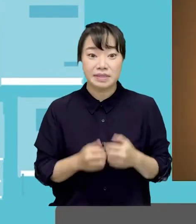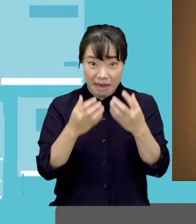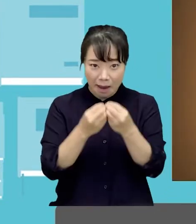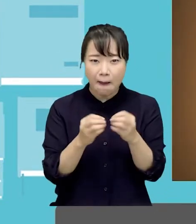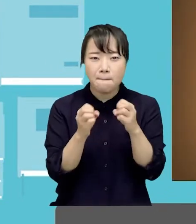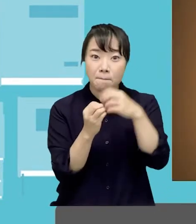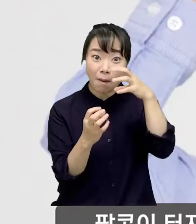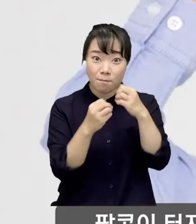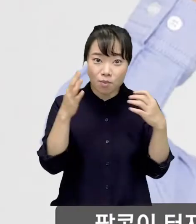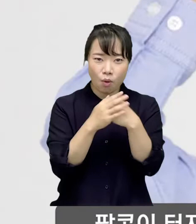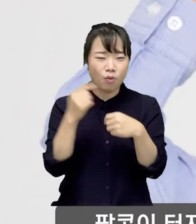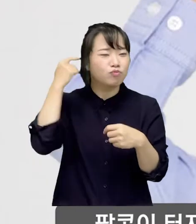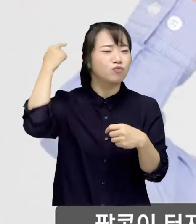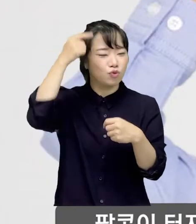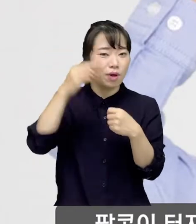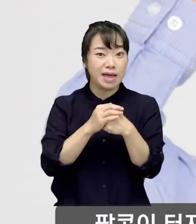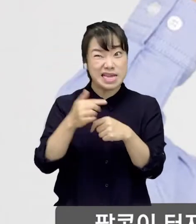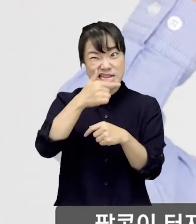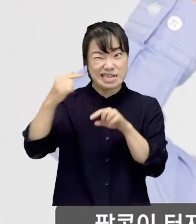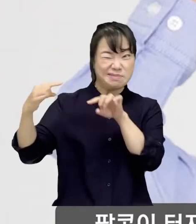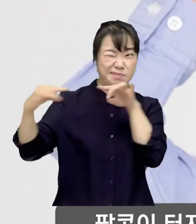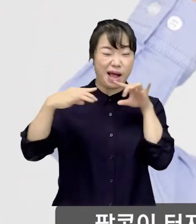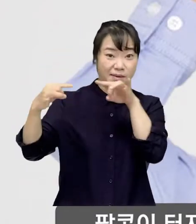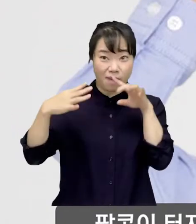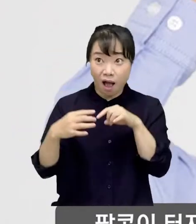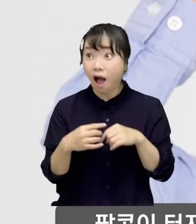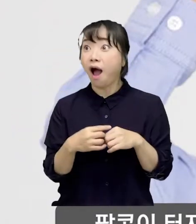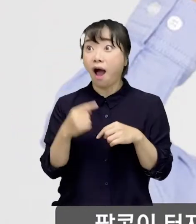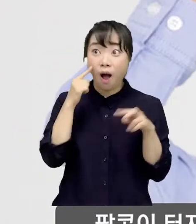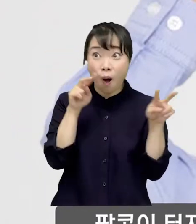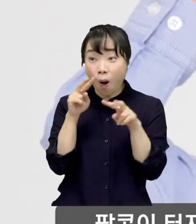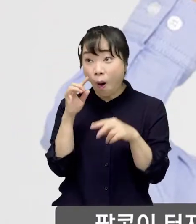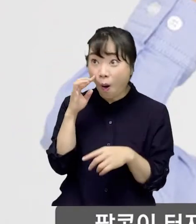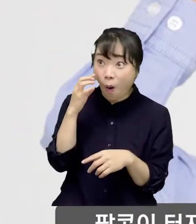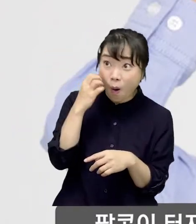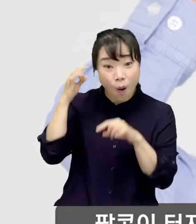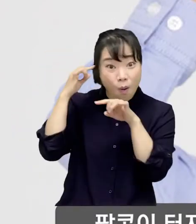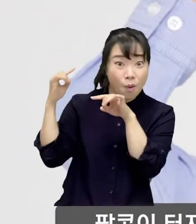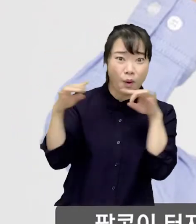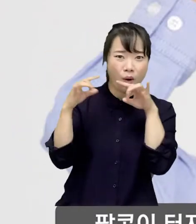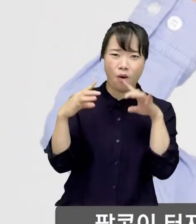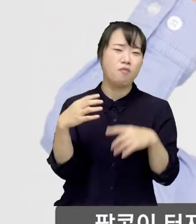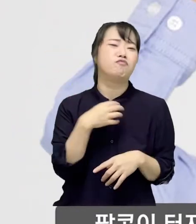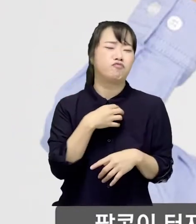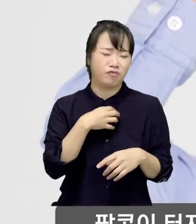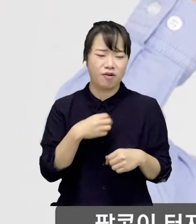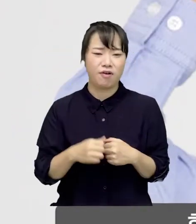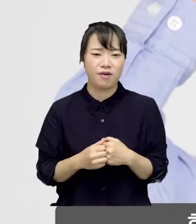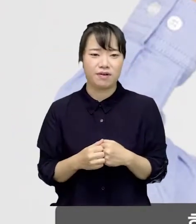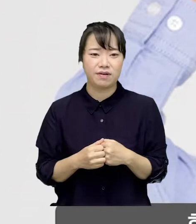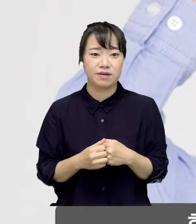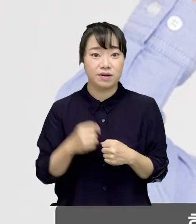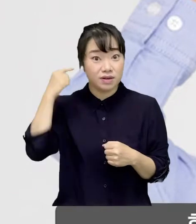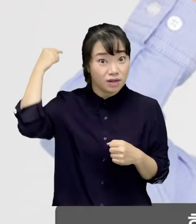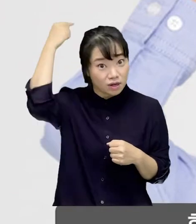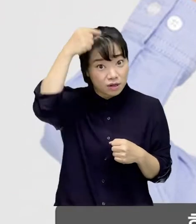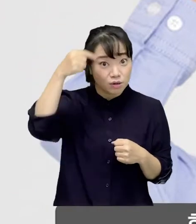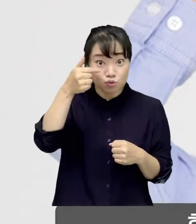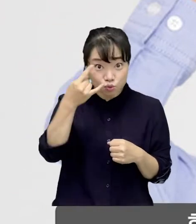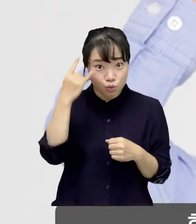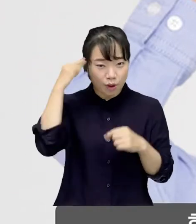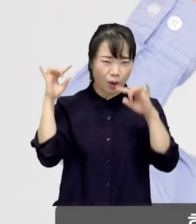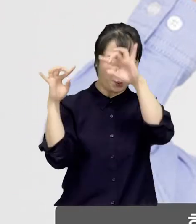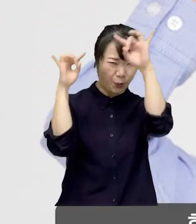탑콘 브레인, 탑콘이 터지듯 크고 강렬한 자극에만 뇌가 반응하게 될 것이다. 한창 뇌에